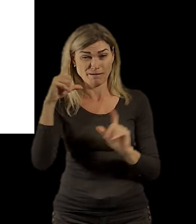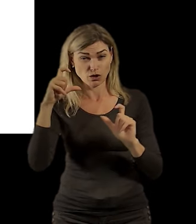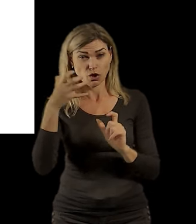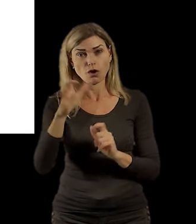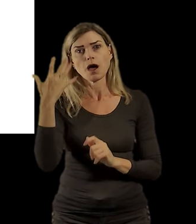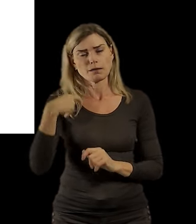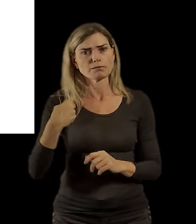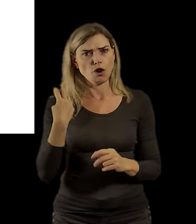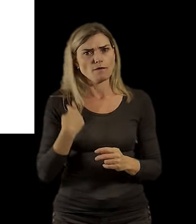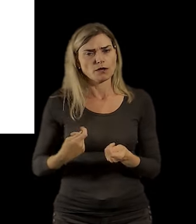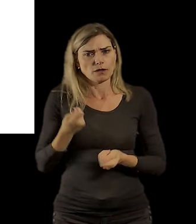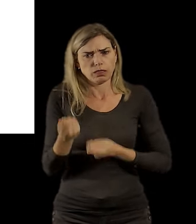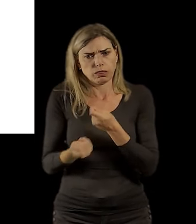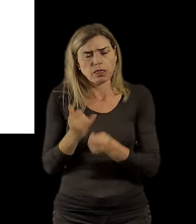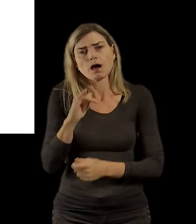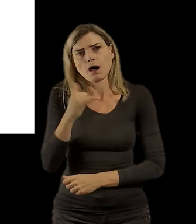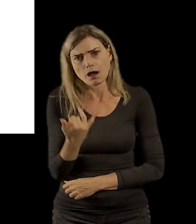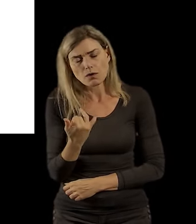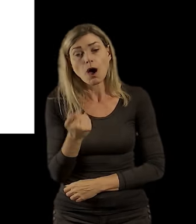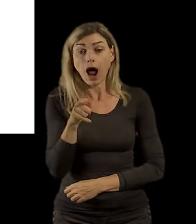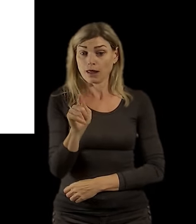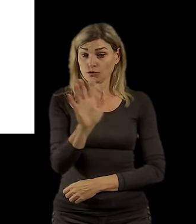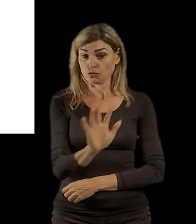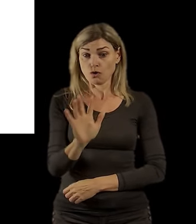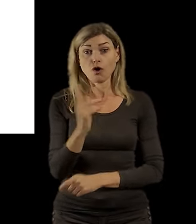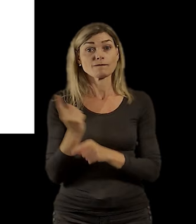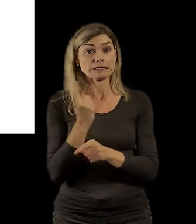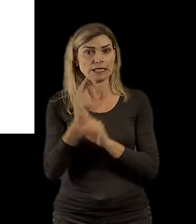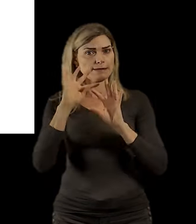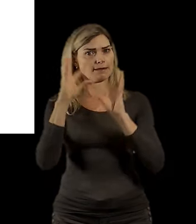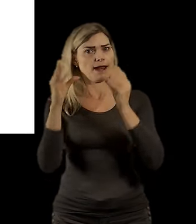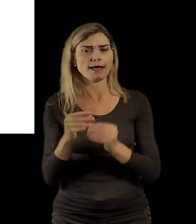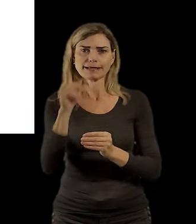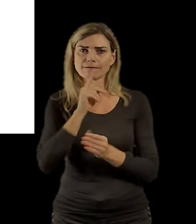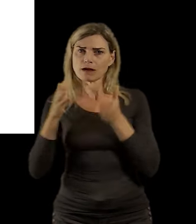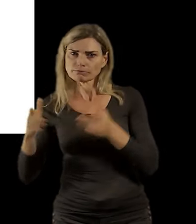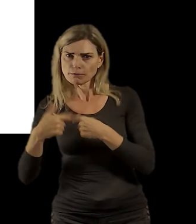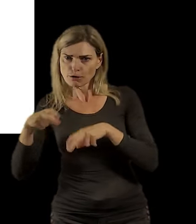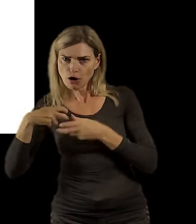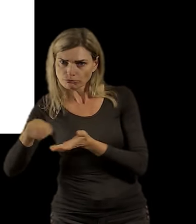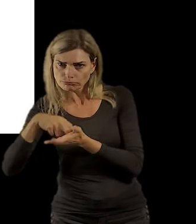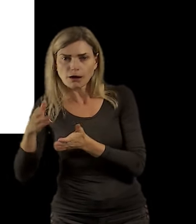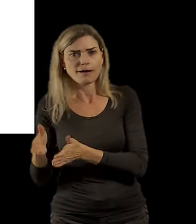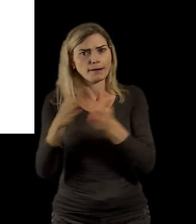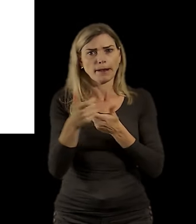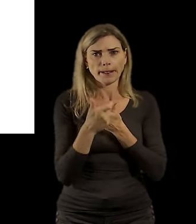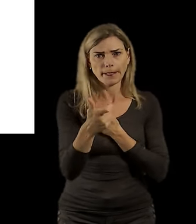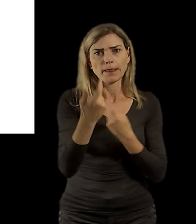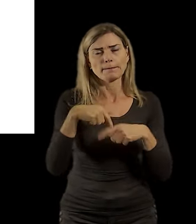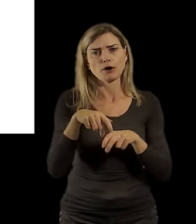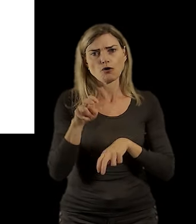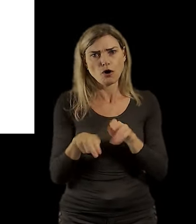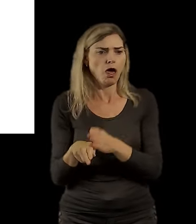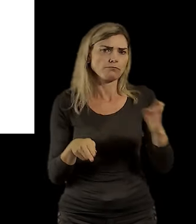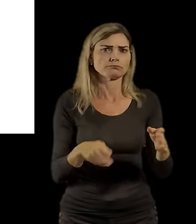ale ano, tohle to je nějaký jako ideál, kam bychom se vlastně chtěli dostat. Tohle je další případ